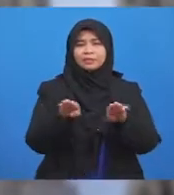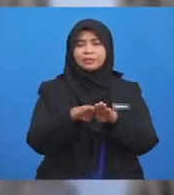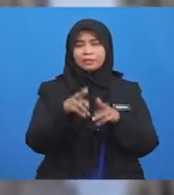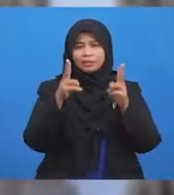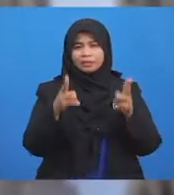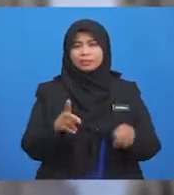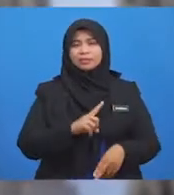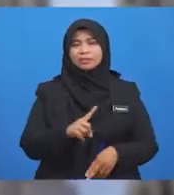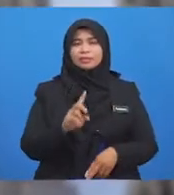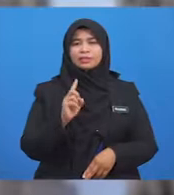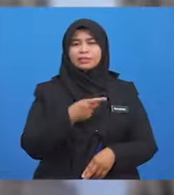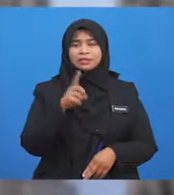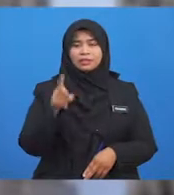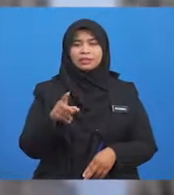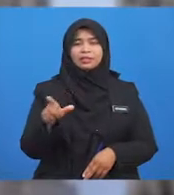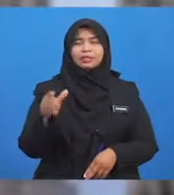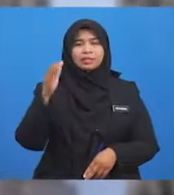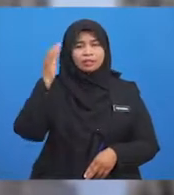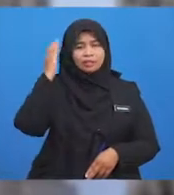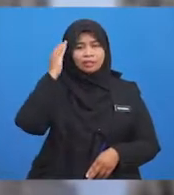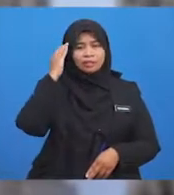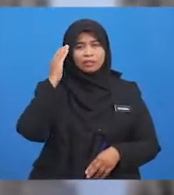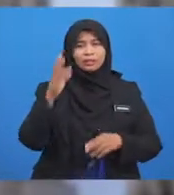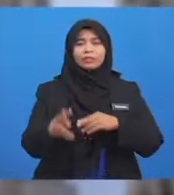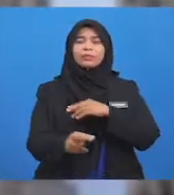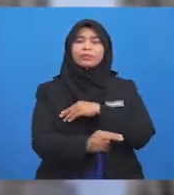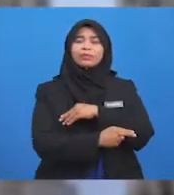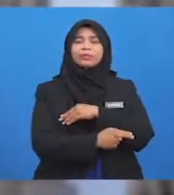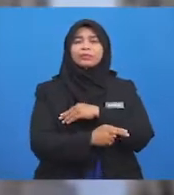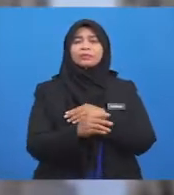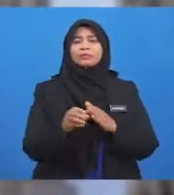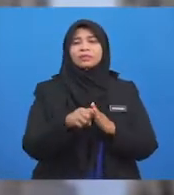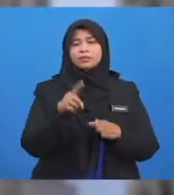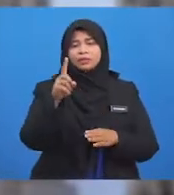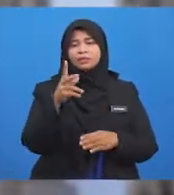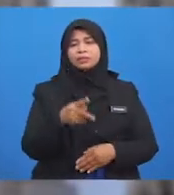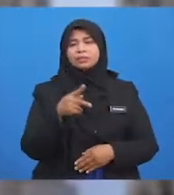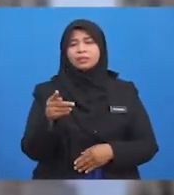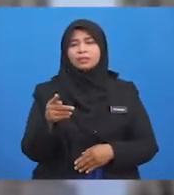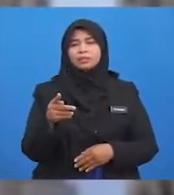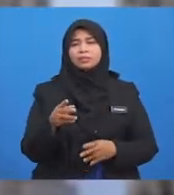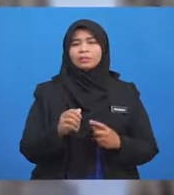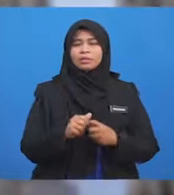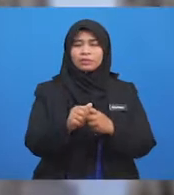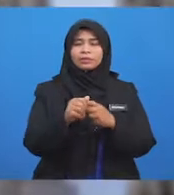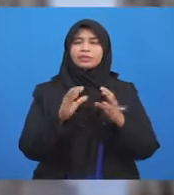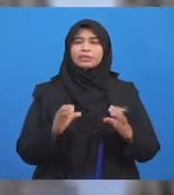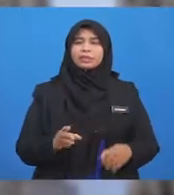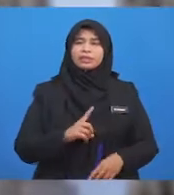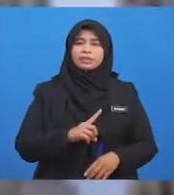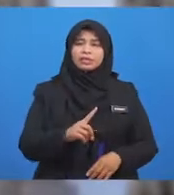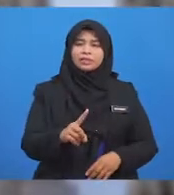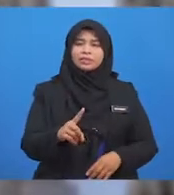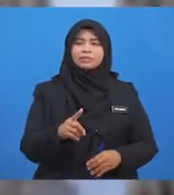Islam Kita hendaklah mengetahui Hukum sesuatu perkara Melalui perspektif Islam terlebih dahulu